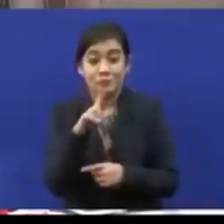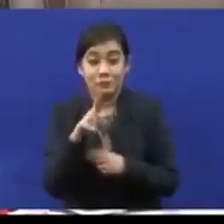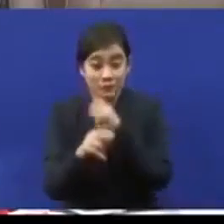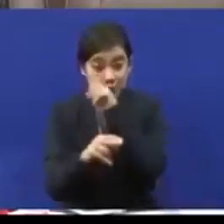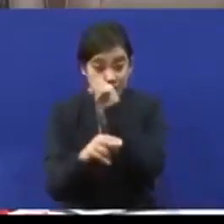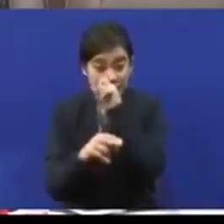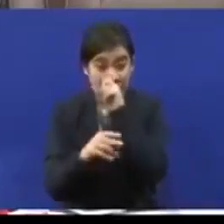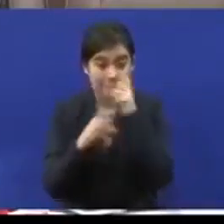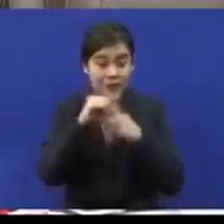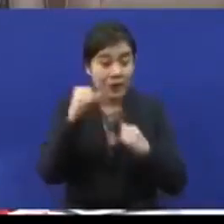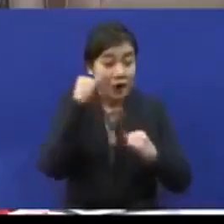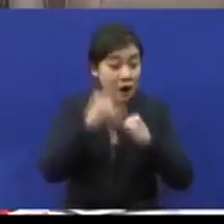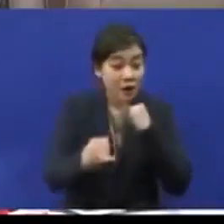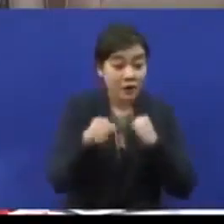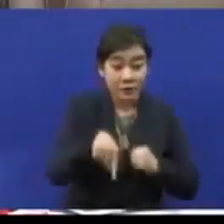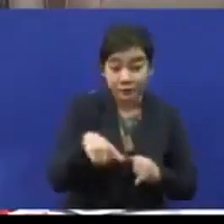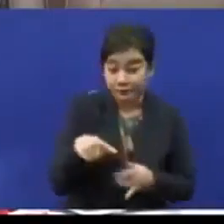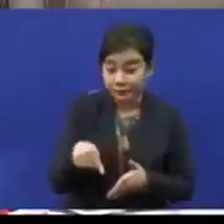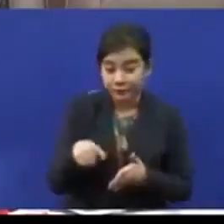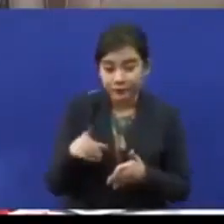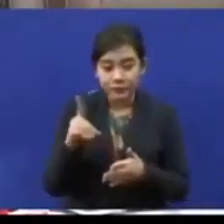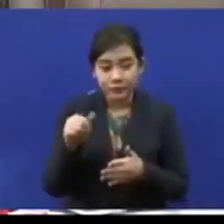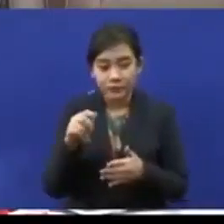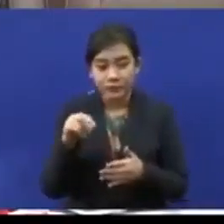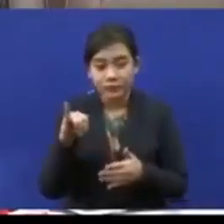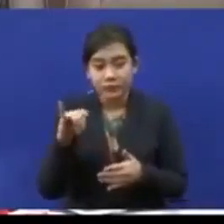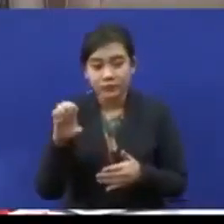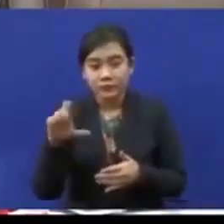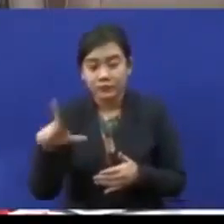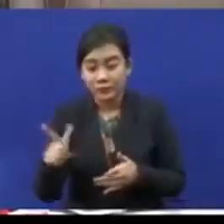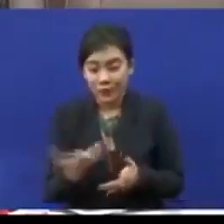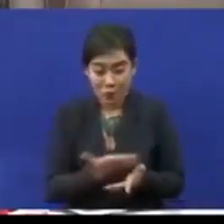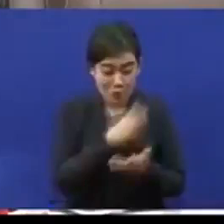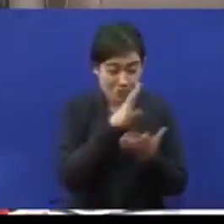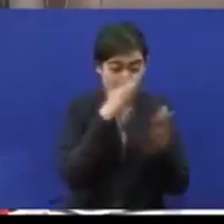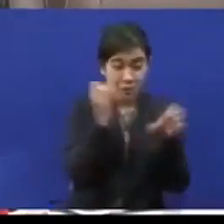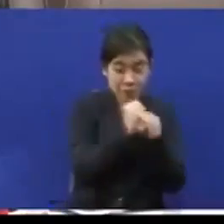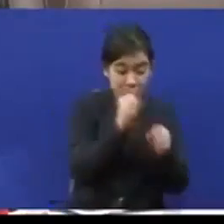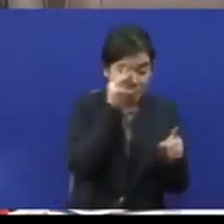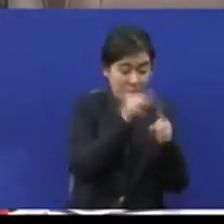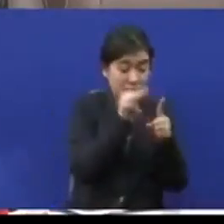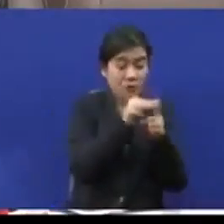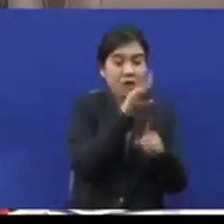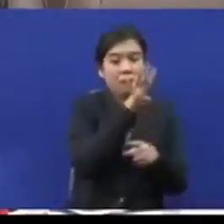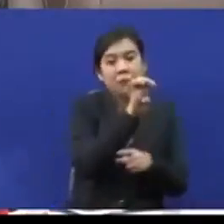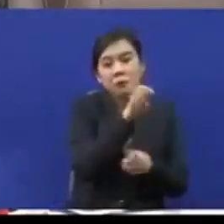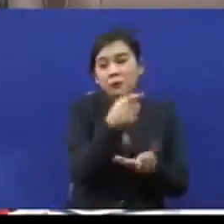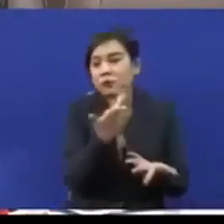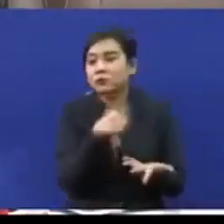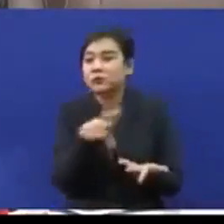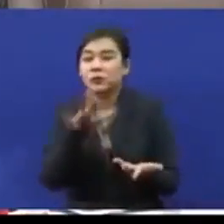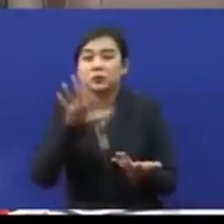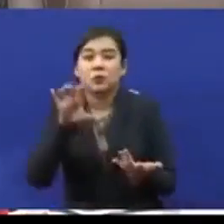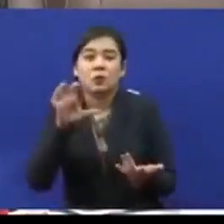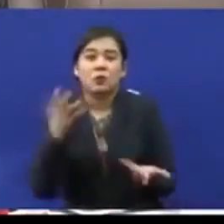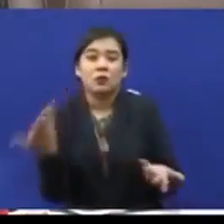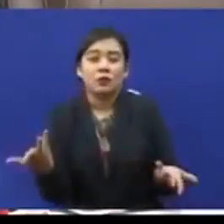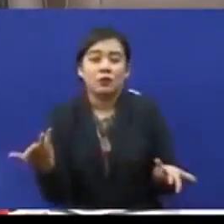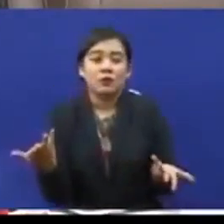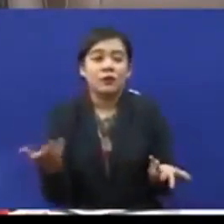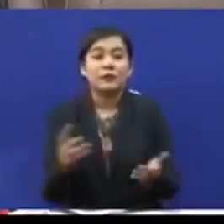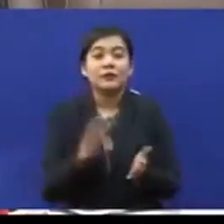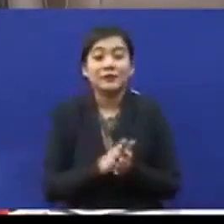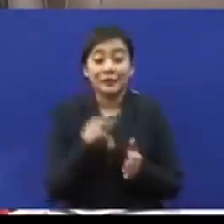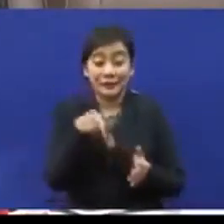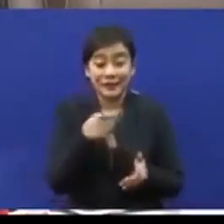Akhirnya Daniel mendapat 40-50 markah dalam peperiksaan mereka. Kes